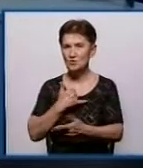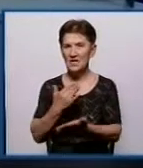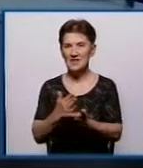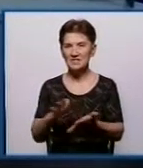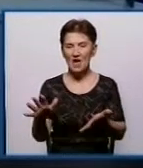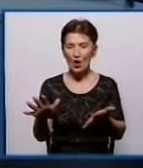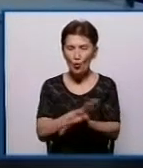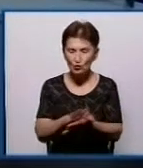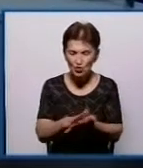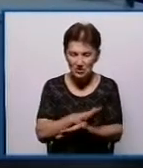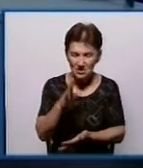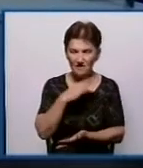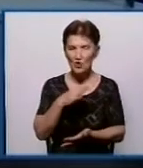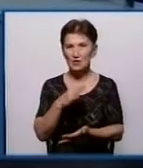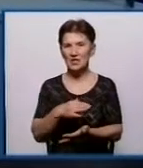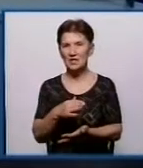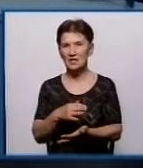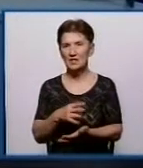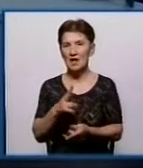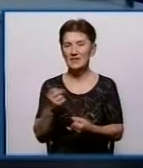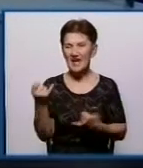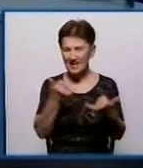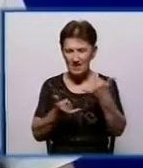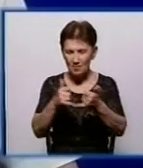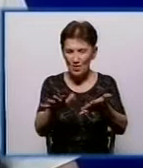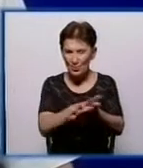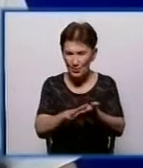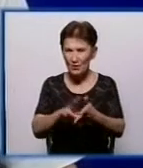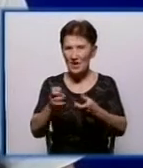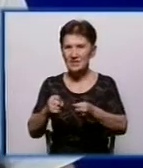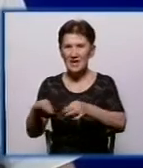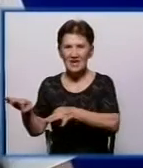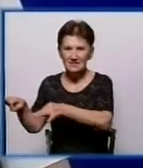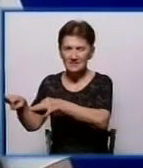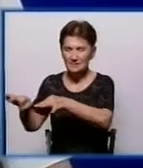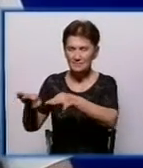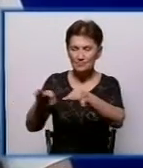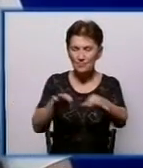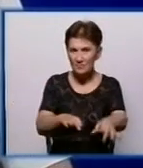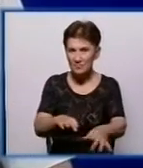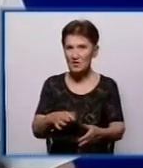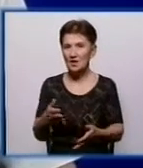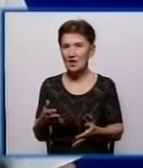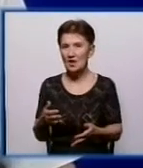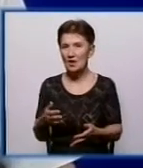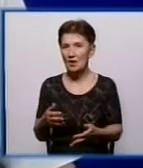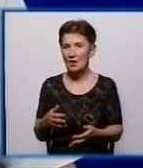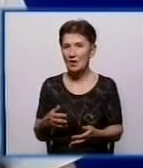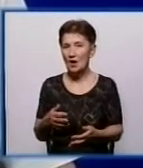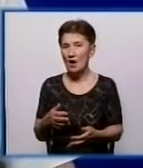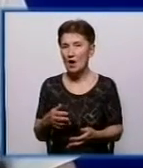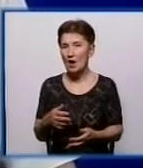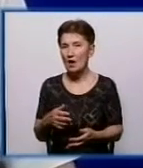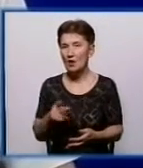води у Світловодську, витрати на реагенти, витрати на транспортування від Світловодська до Олександрії Знаменки, Кропивницького,